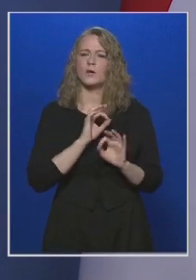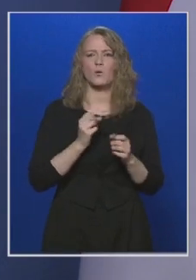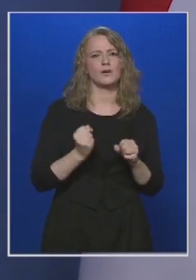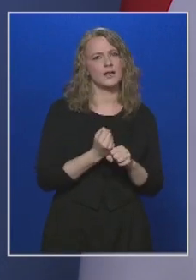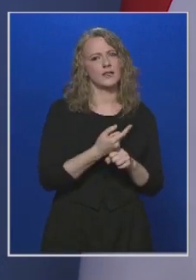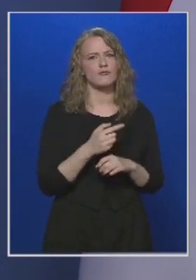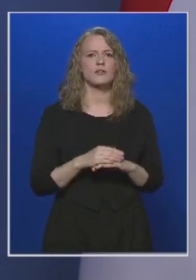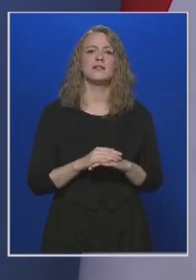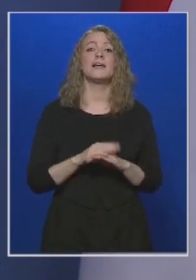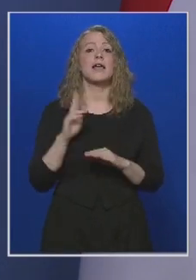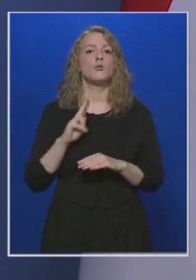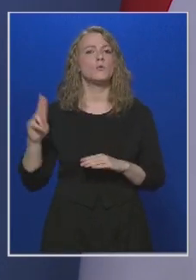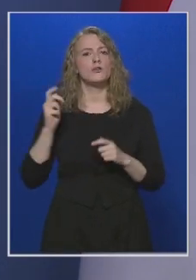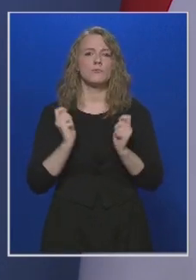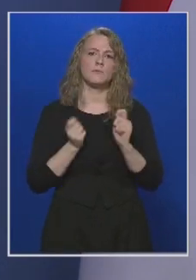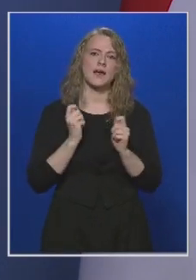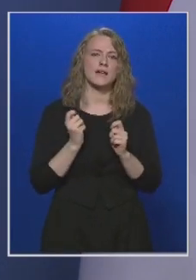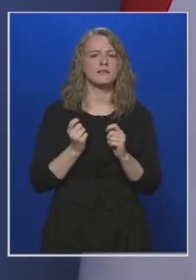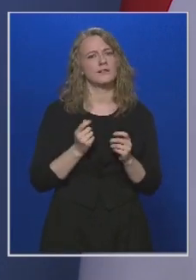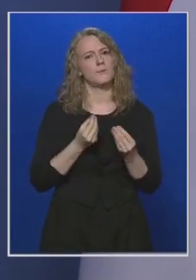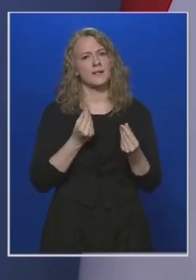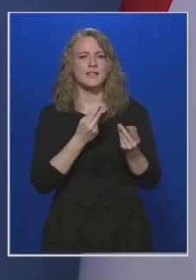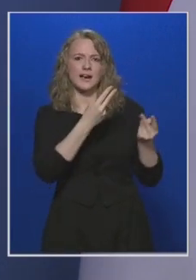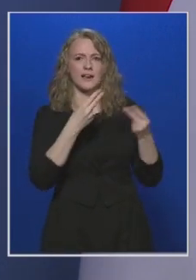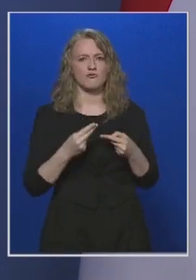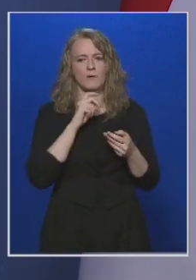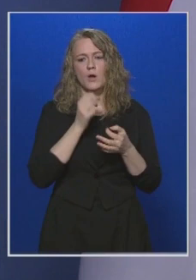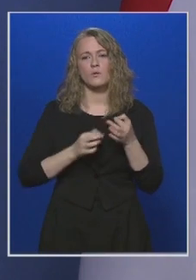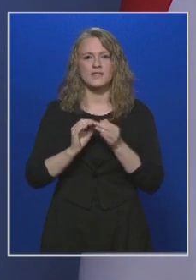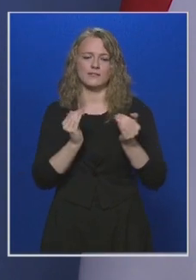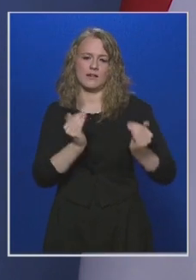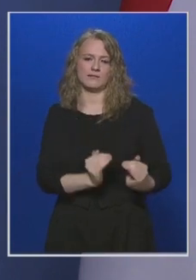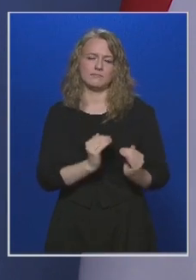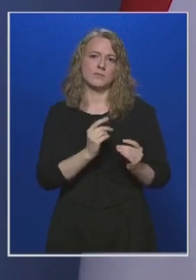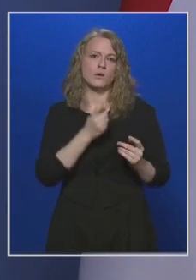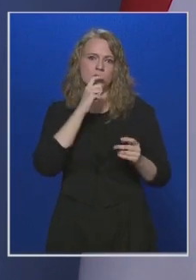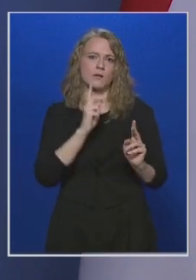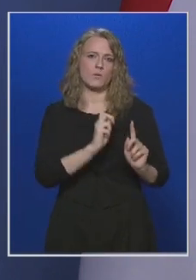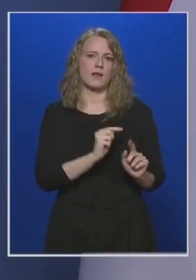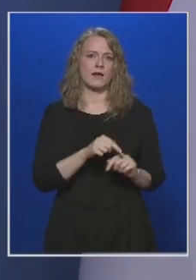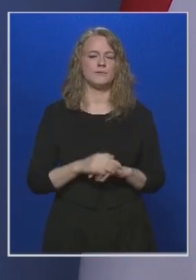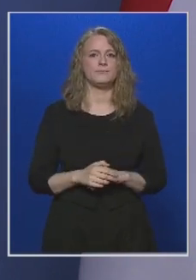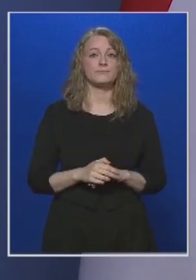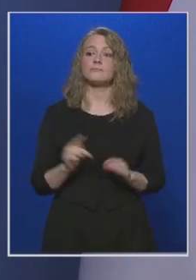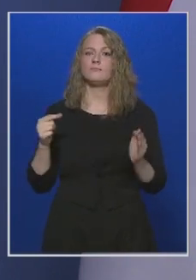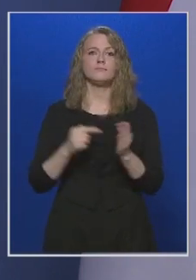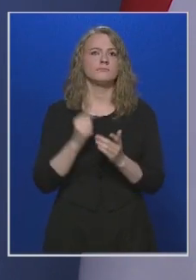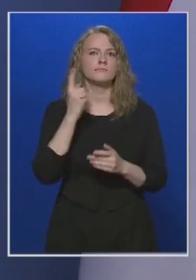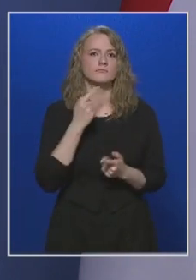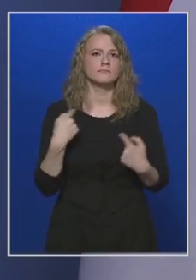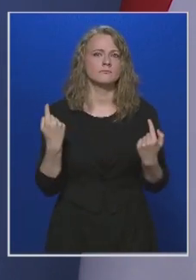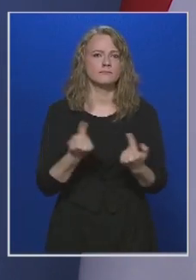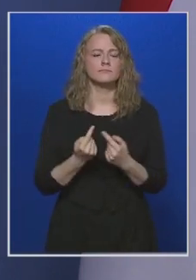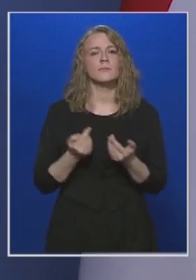és az Európai Uniós pályázati pénzek lehívásában Magyarországnál rosszabbul állnak. Az a célunk, hogy